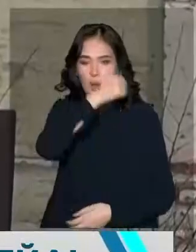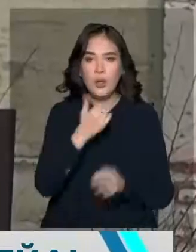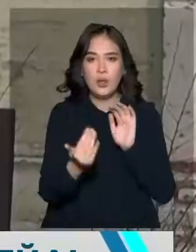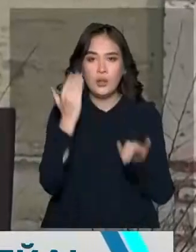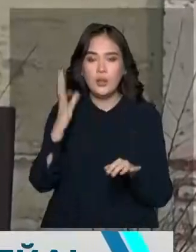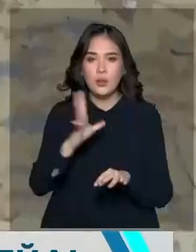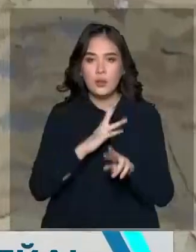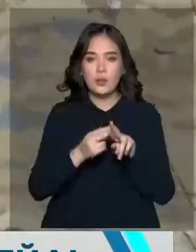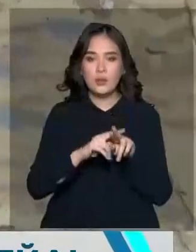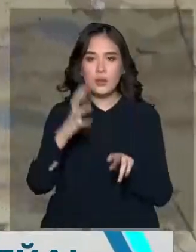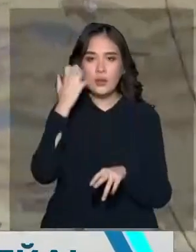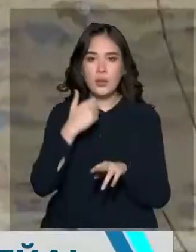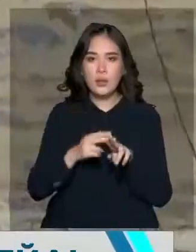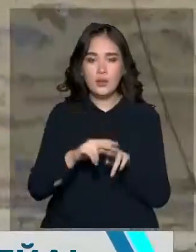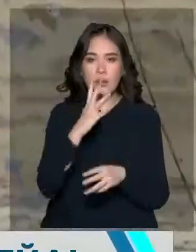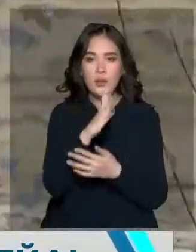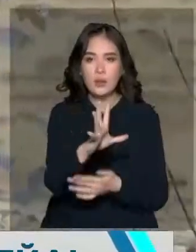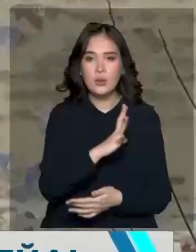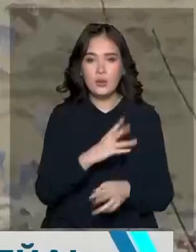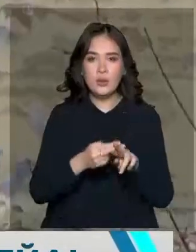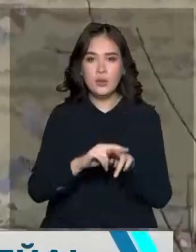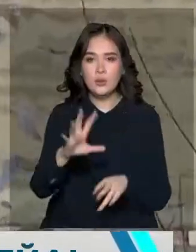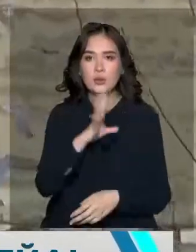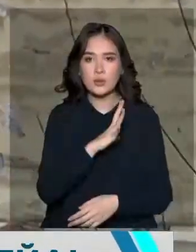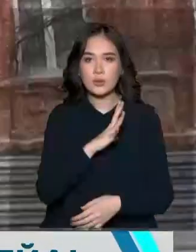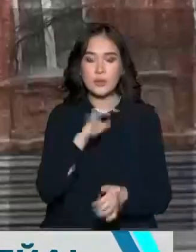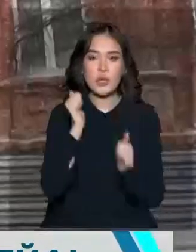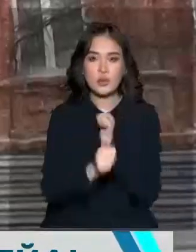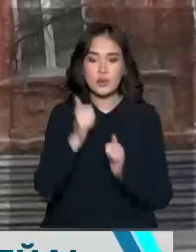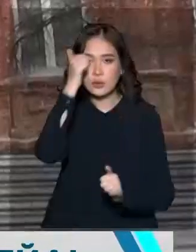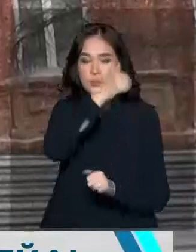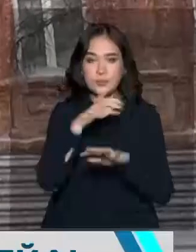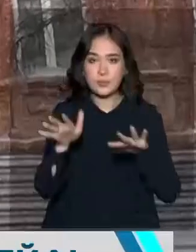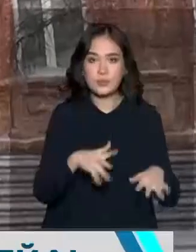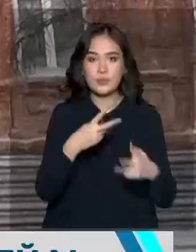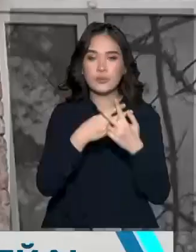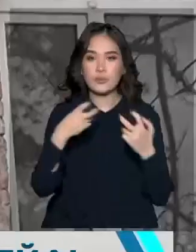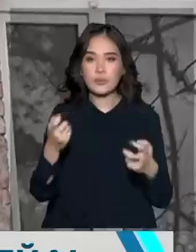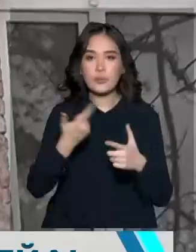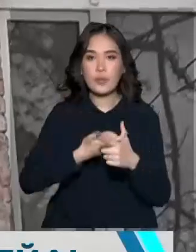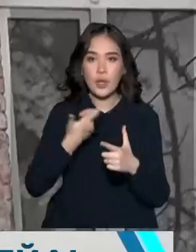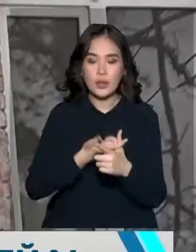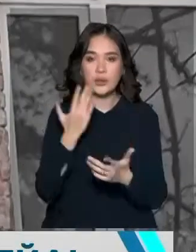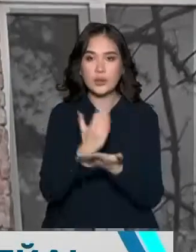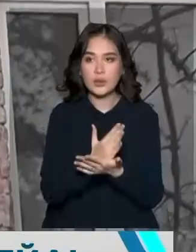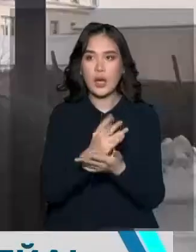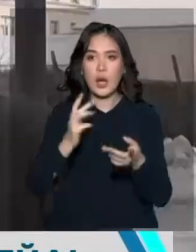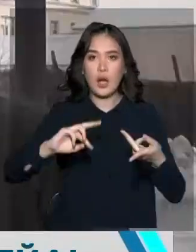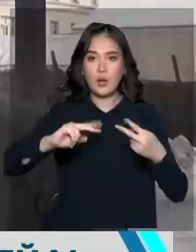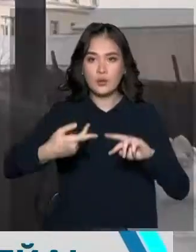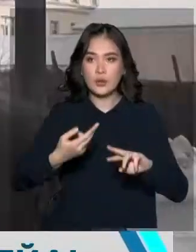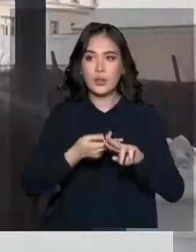Қазір нысанның тозығы жеткен. Үргет астас өгілгеліктір. Жылдар өткен сайын бұл қонағыйдың атауыда сан мәрте ауысқан екен.